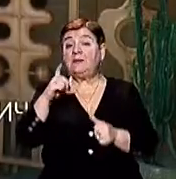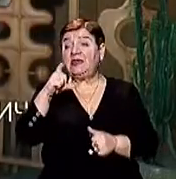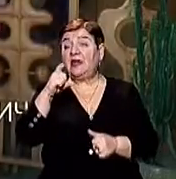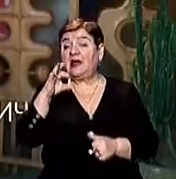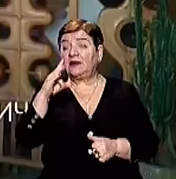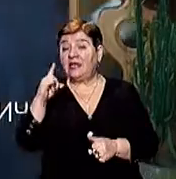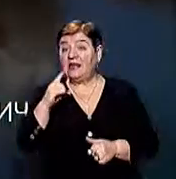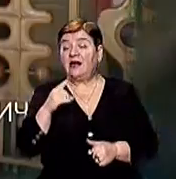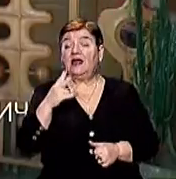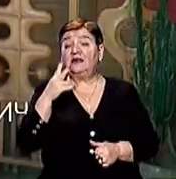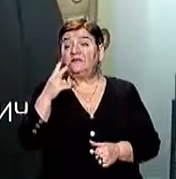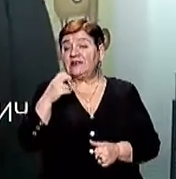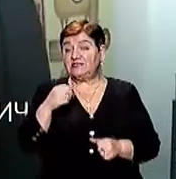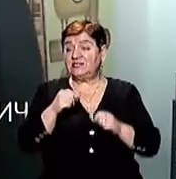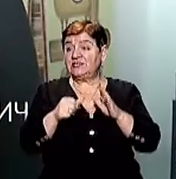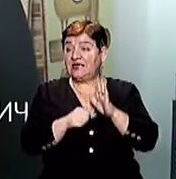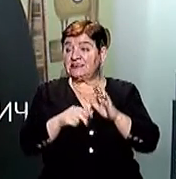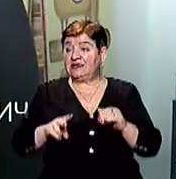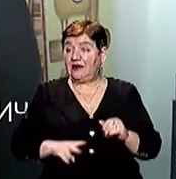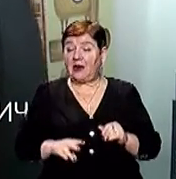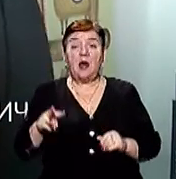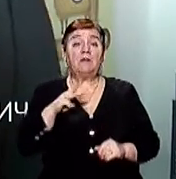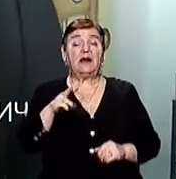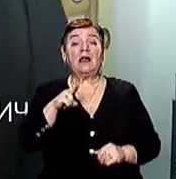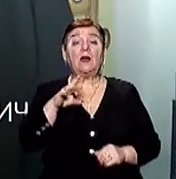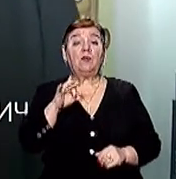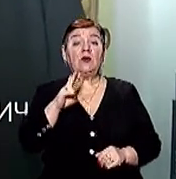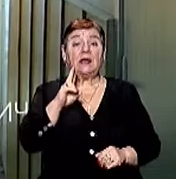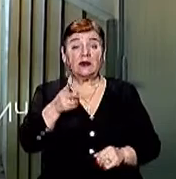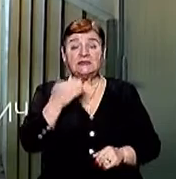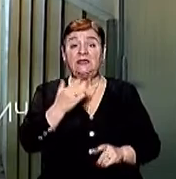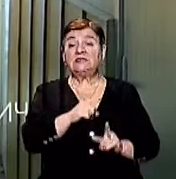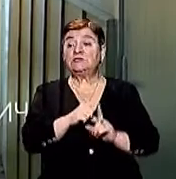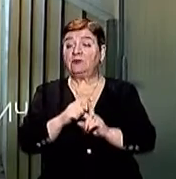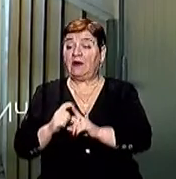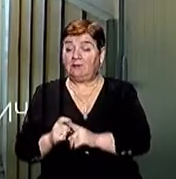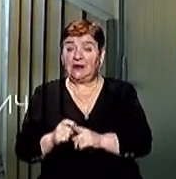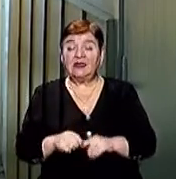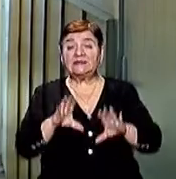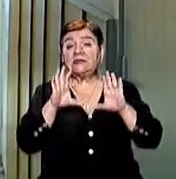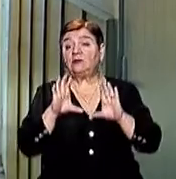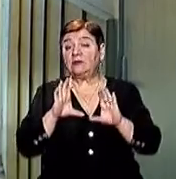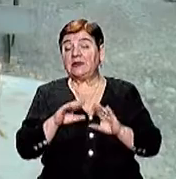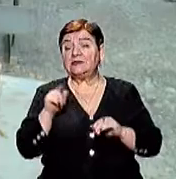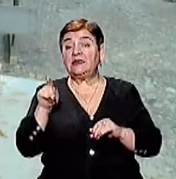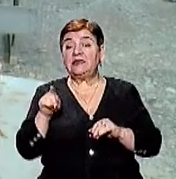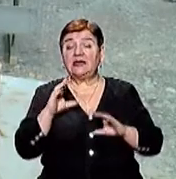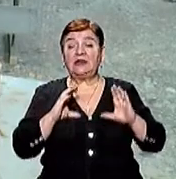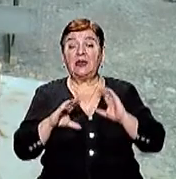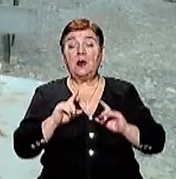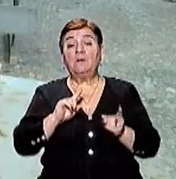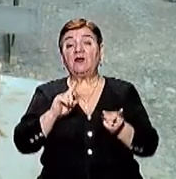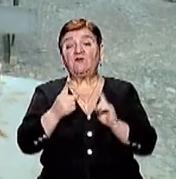навчаються 260 студентів Розповіла директорка Мар'яна Поляк За її словами, після змін в освітньому законодавстві Їхній заклад має